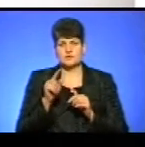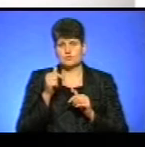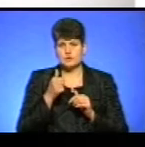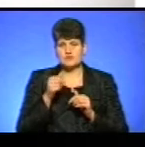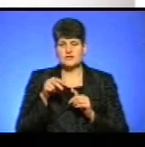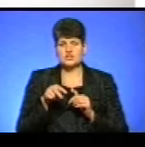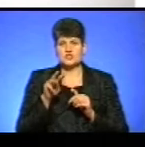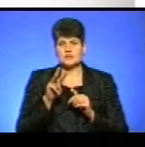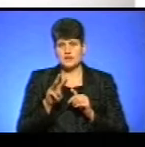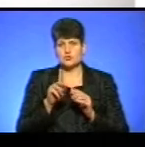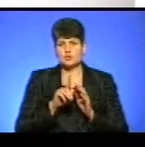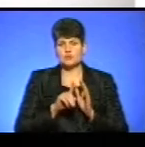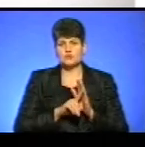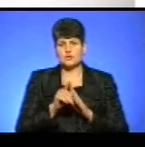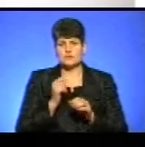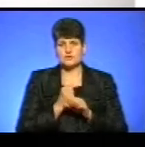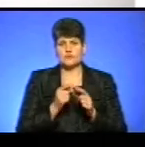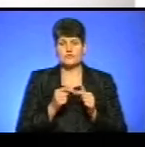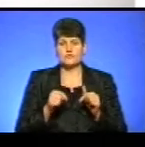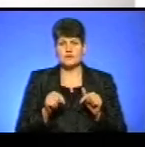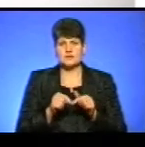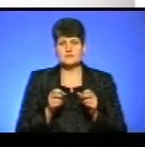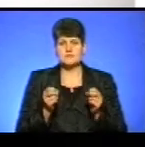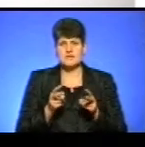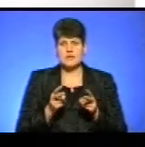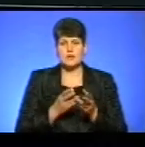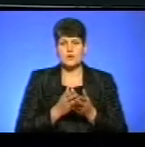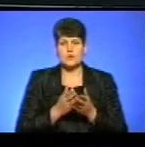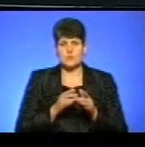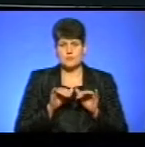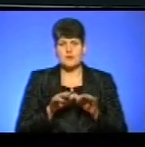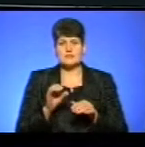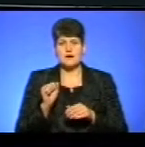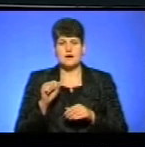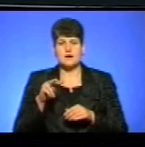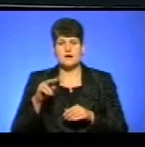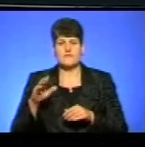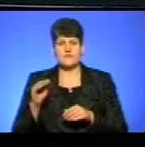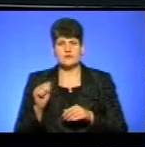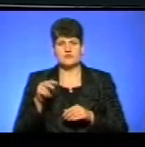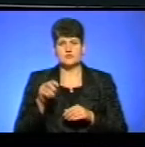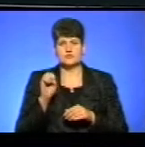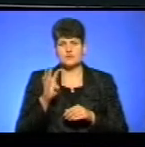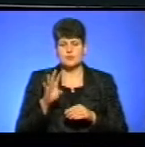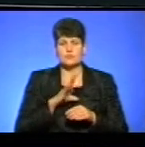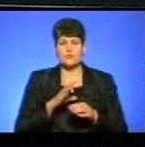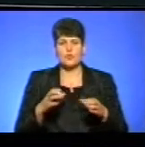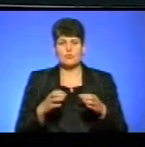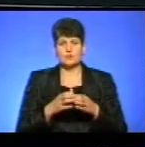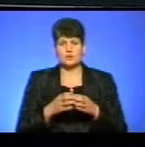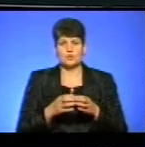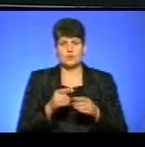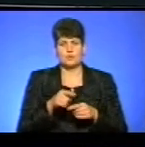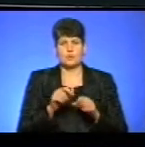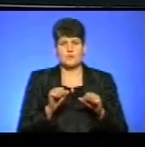почав працювати у відділі Центру спеціальних операцій «Альфа». А в 2014-му призначений командиром групи цього відділу.